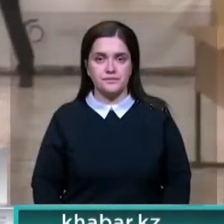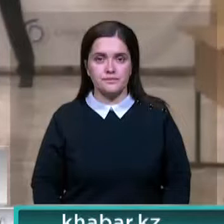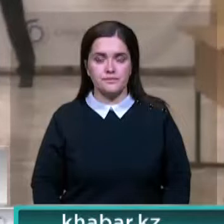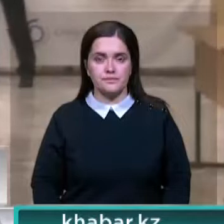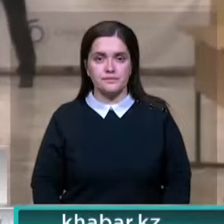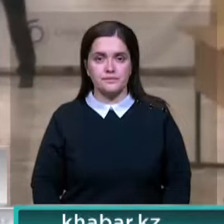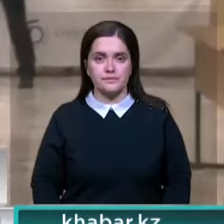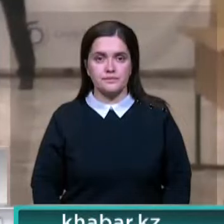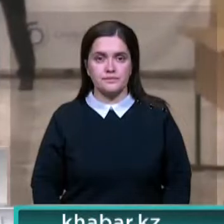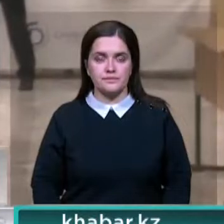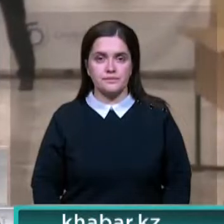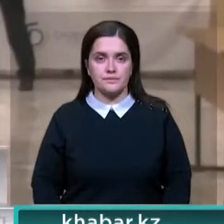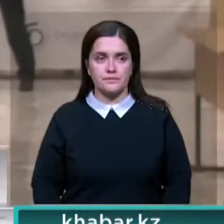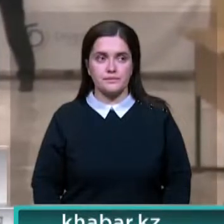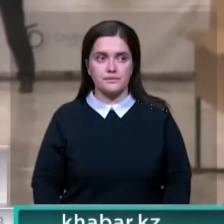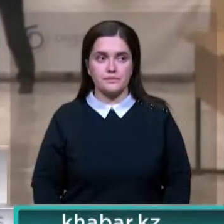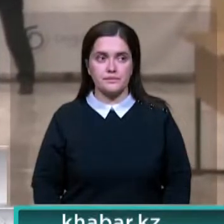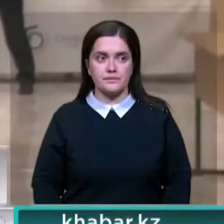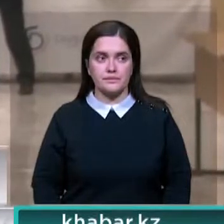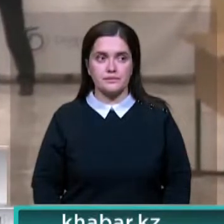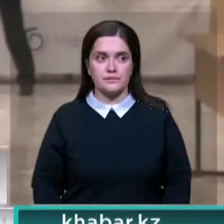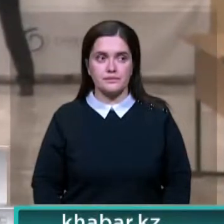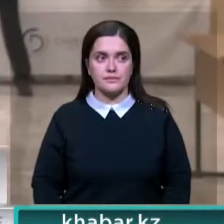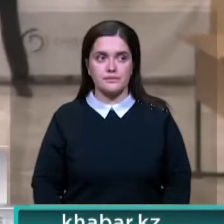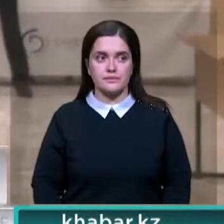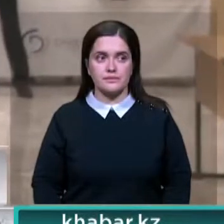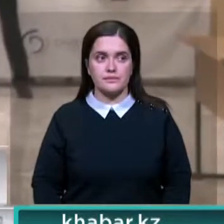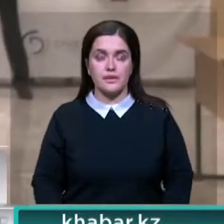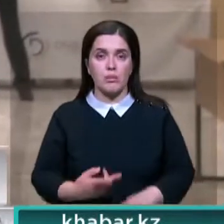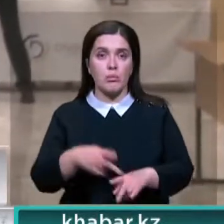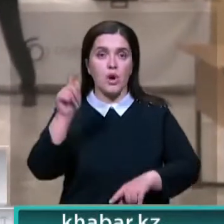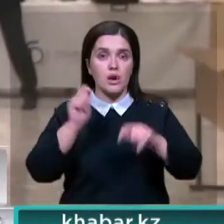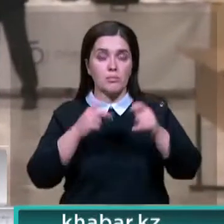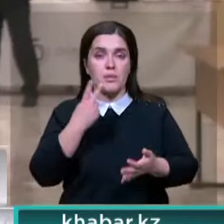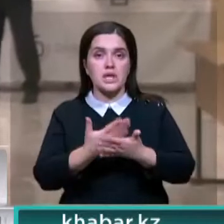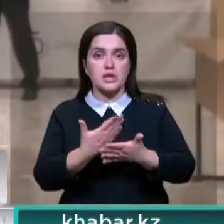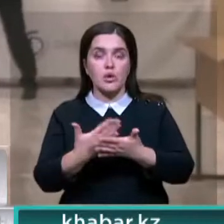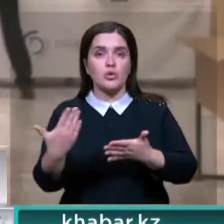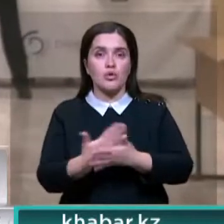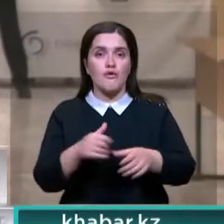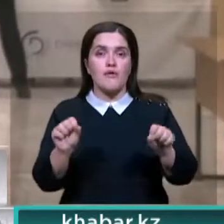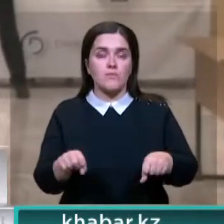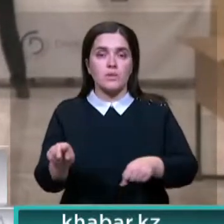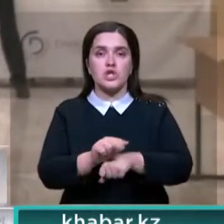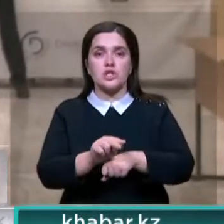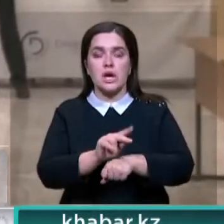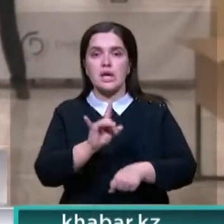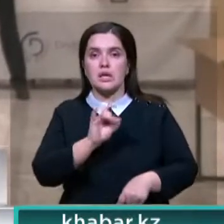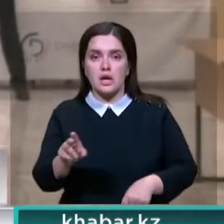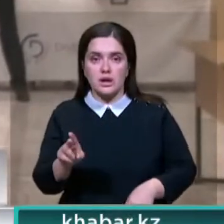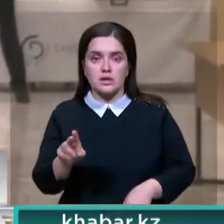Данный съезд, наверное, продемонстрирует новые возможности лечения онкологических